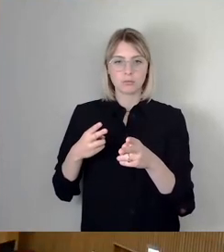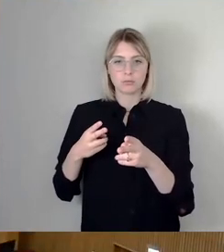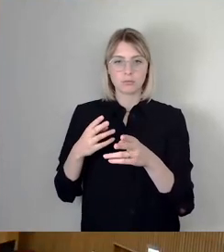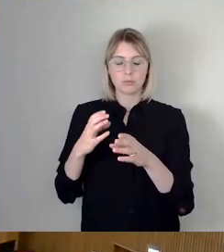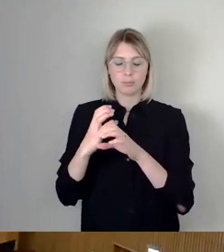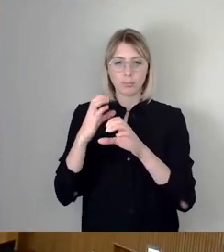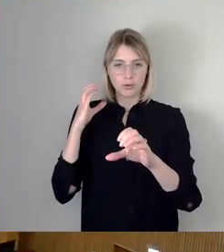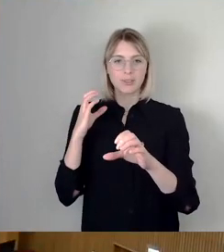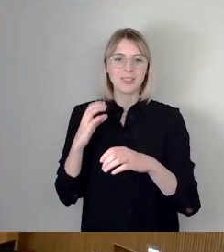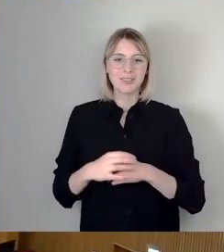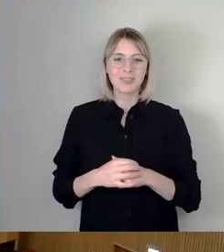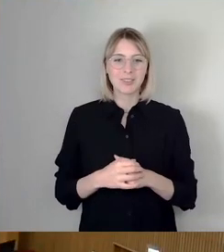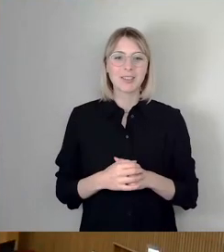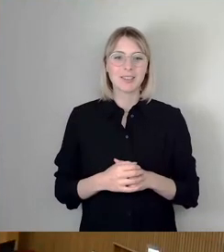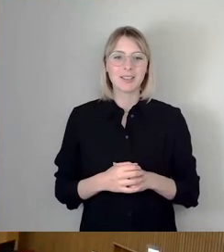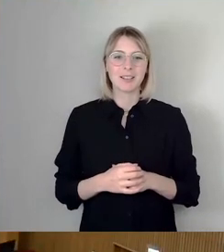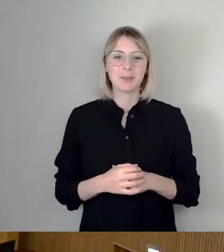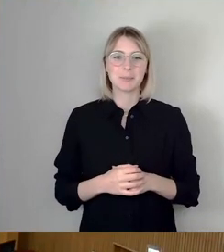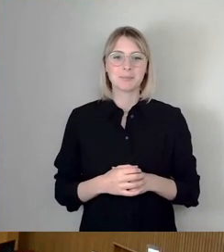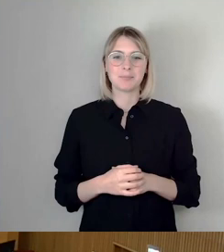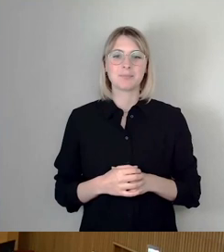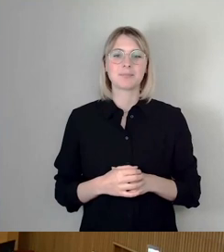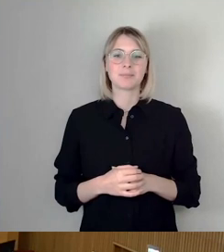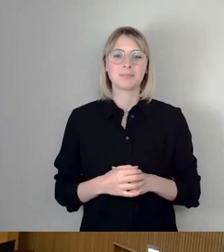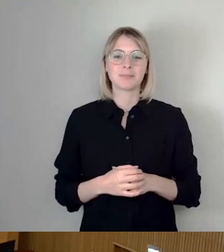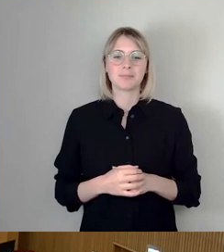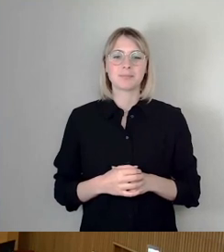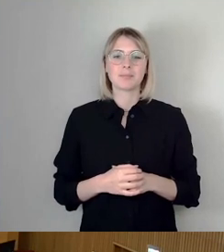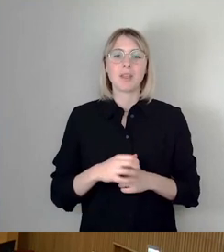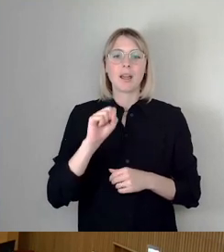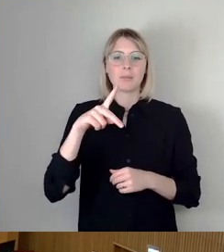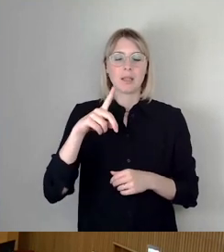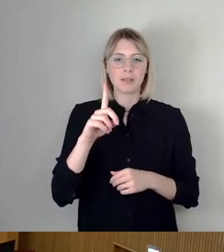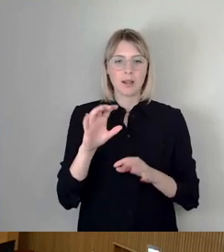Okay, dann machen wir weiter mit SPD-Fraktion, Herr Engel.